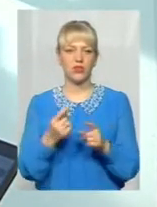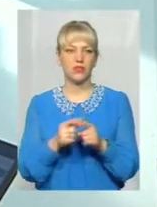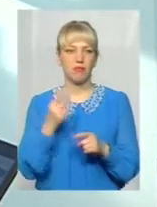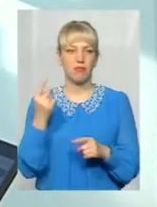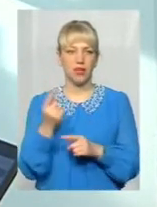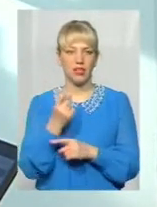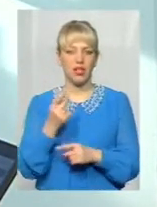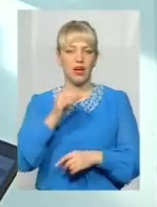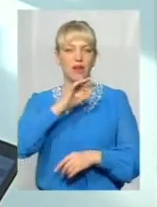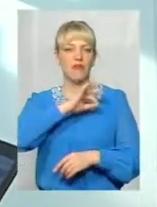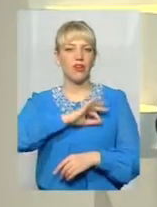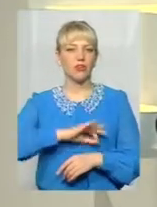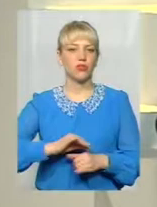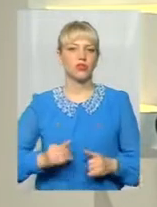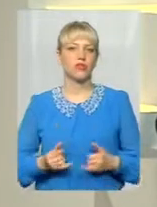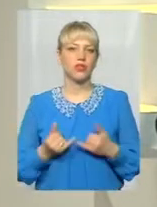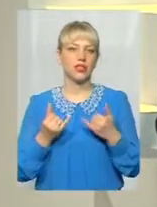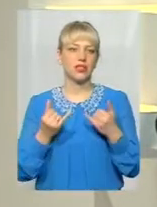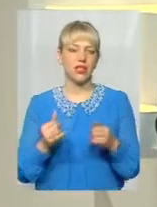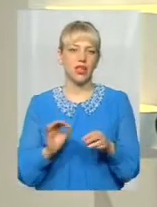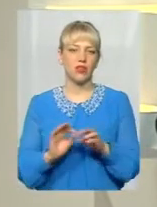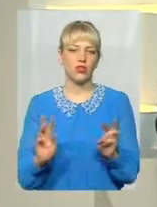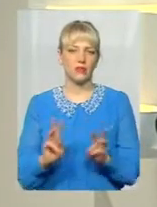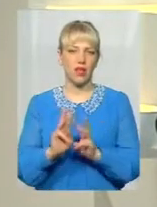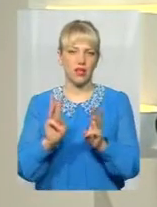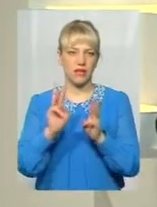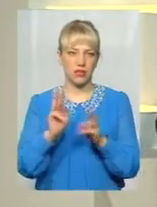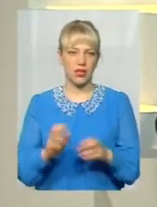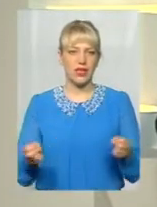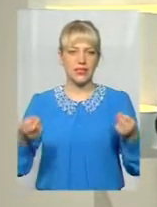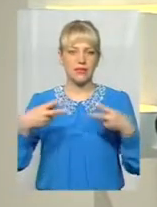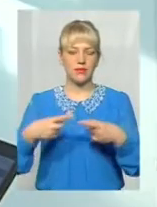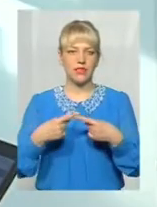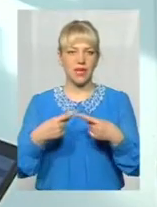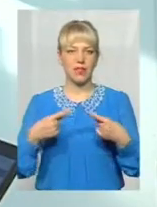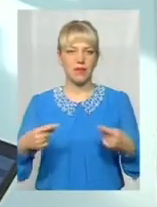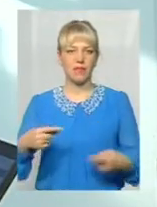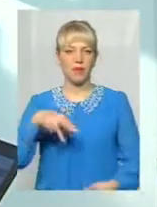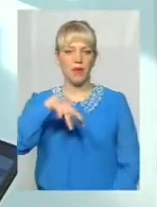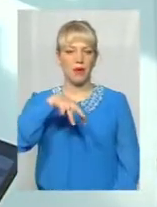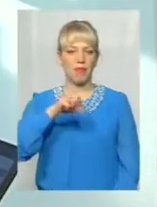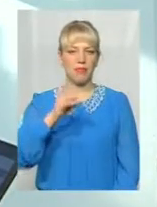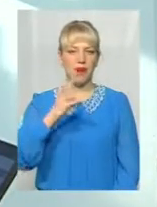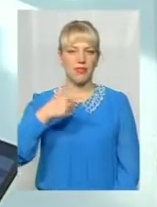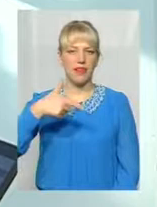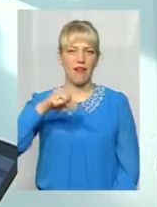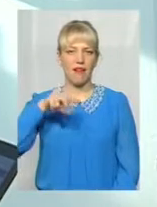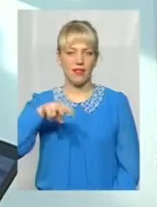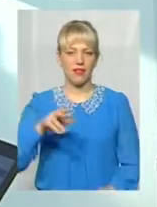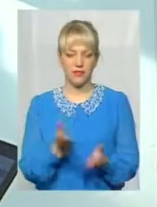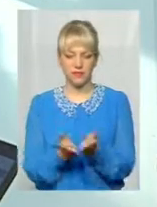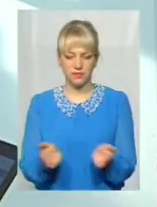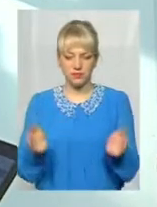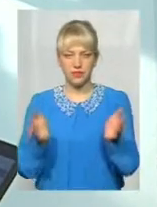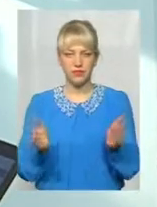використовувати для розпалювання вогнища спеціальний прилад, який називається мангал, всі його знають. Там унеможливлює